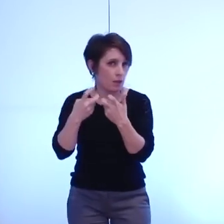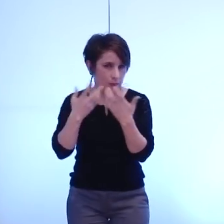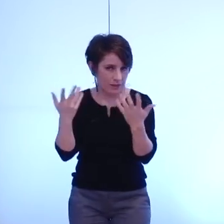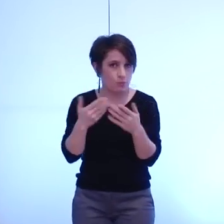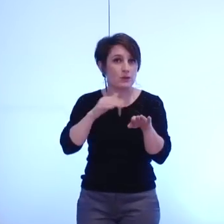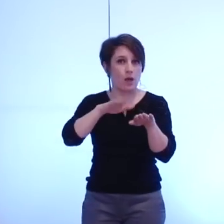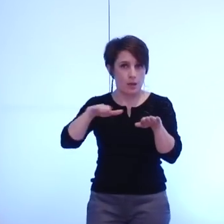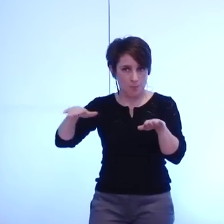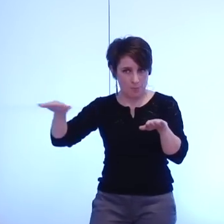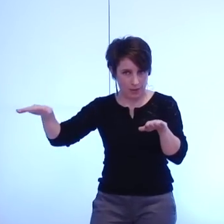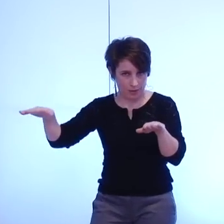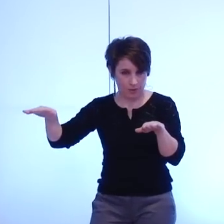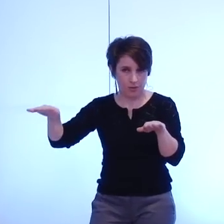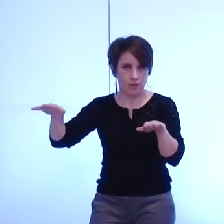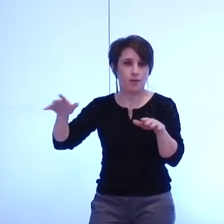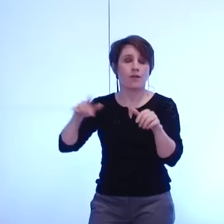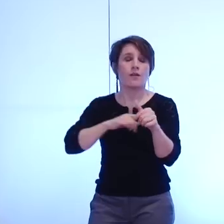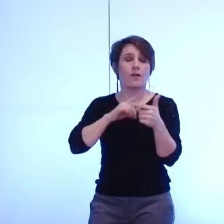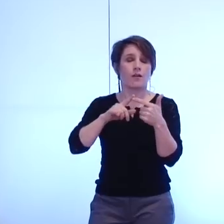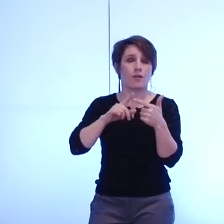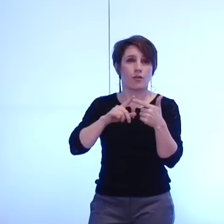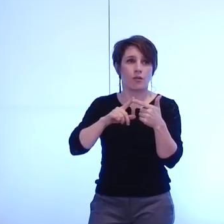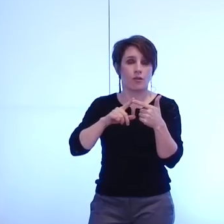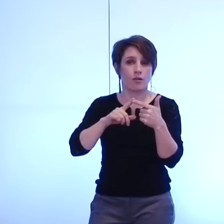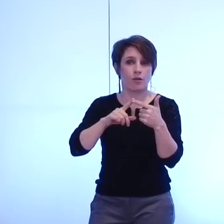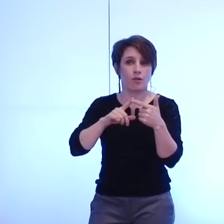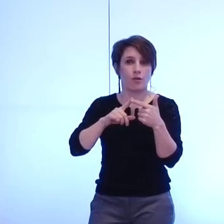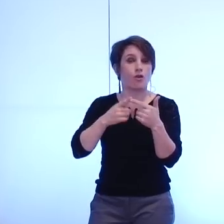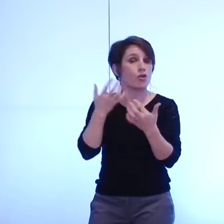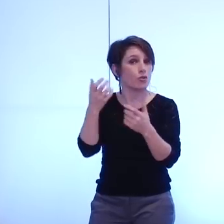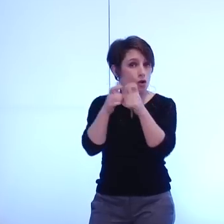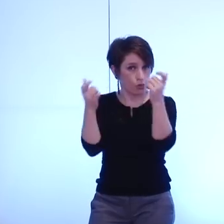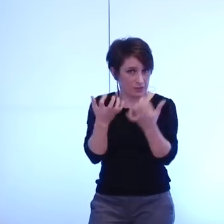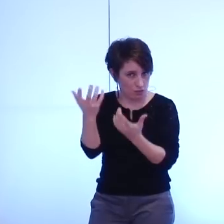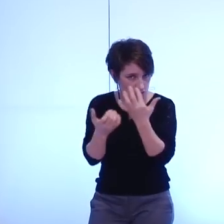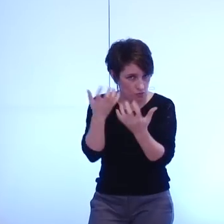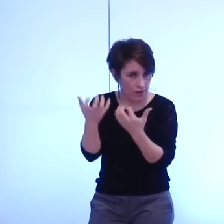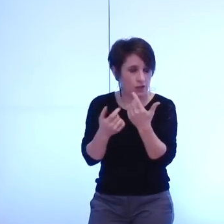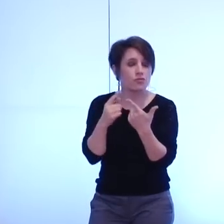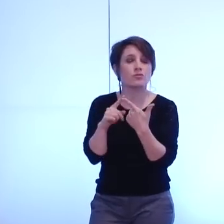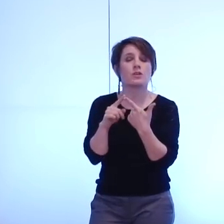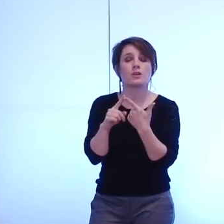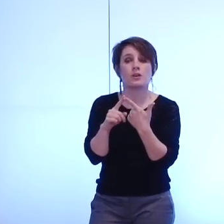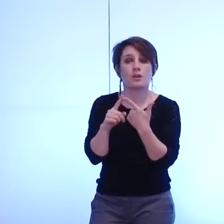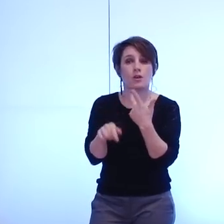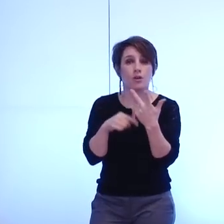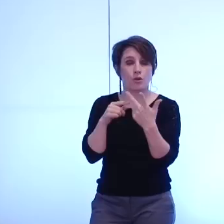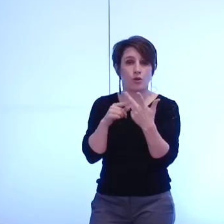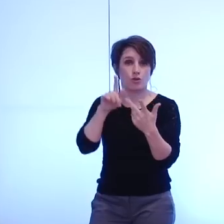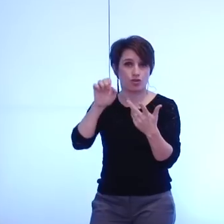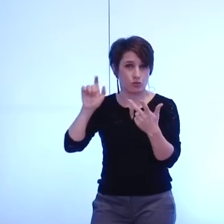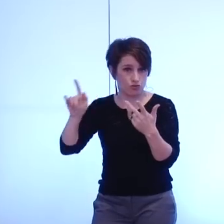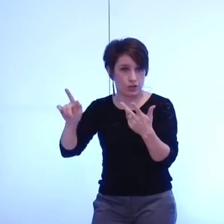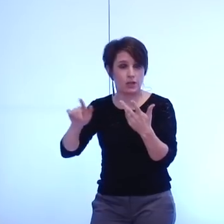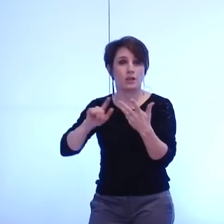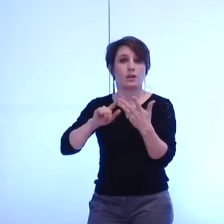stationnements en ouvrage pour ce qui concerne aussi les concessions d'eau chauffage urbain et d'électricité et